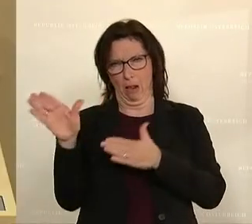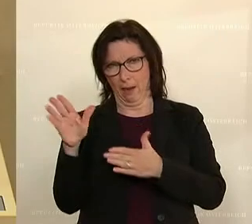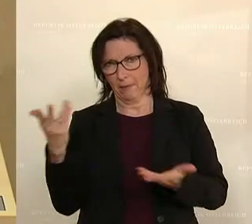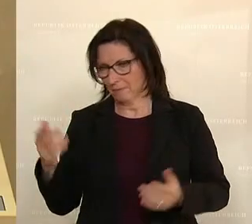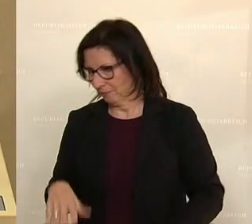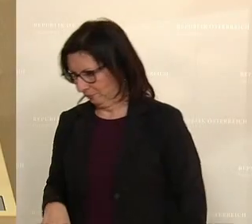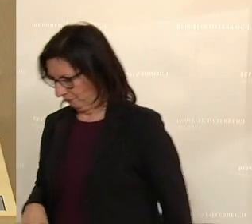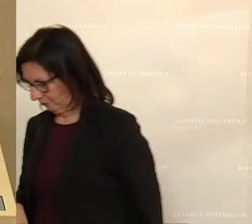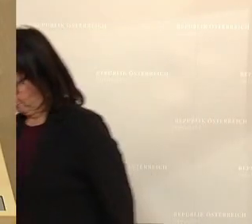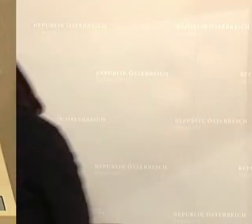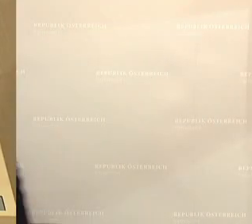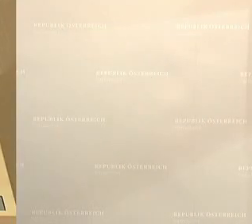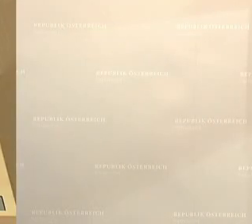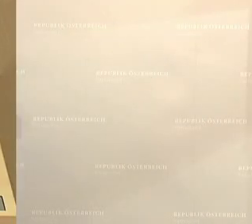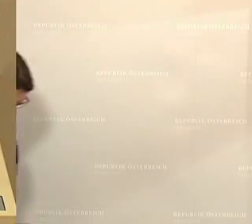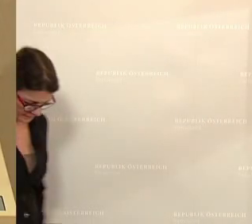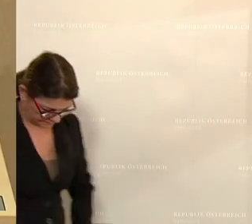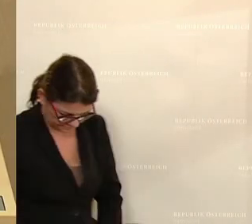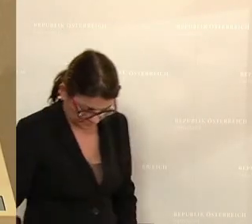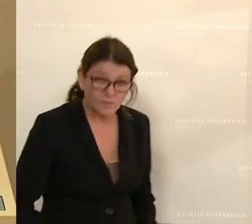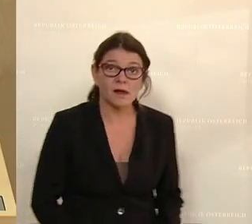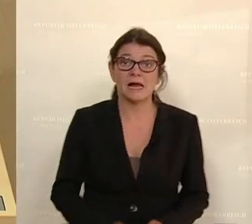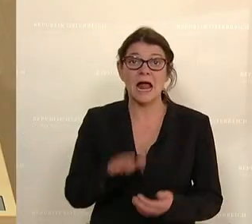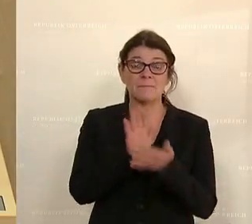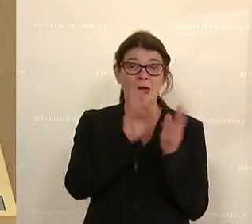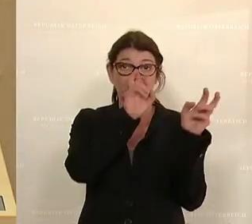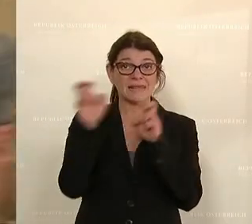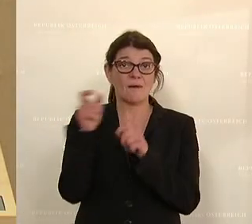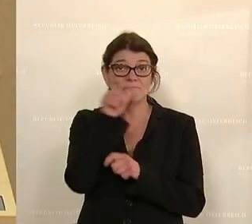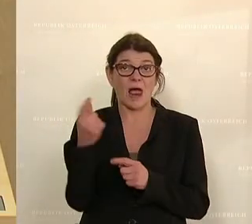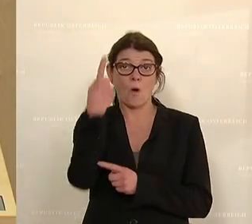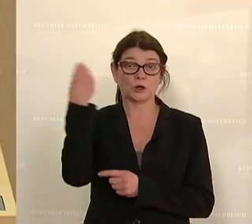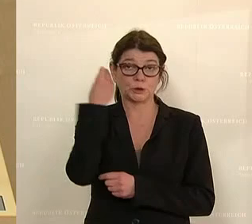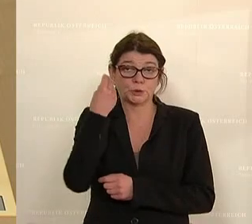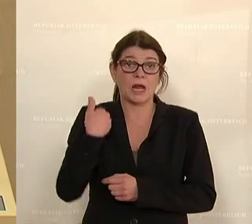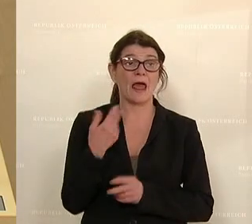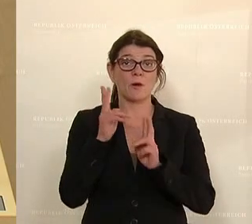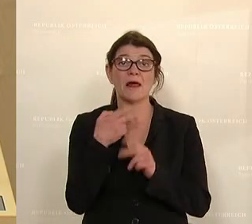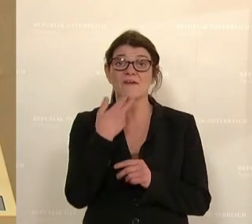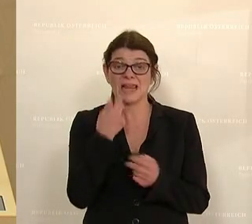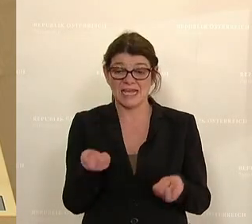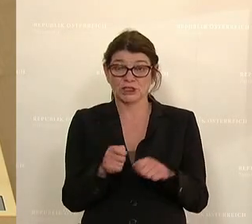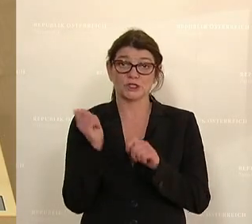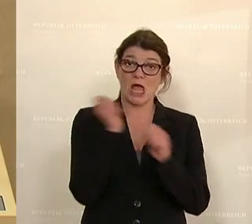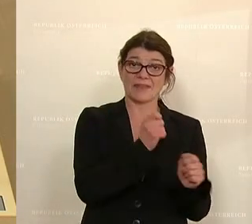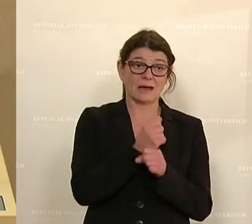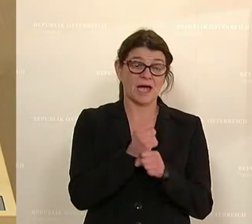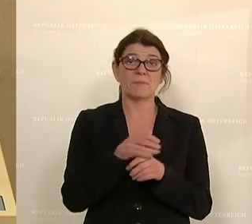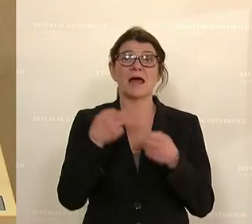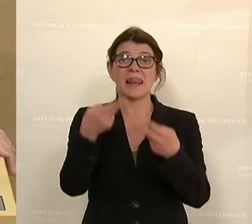Bleiben wir bei den Fachhochschulen. Ich sollte jetzt einen Entschließungsantrag einbringen, der liegt aber auf meinem Tisch